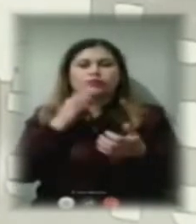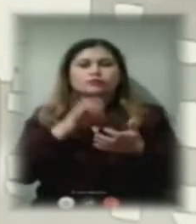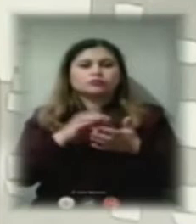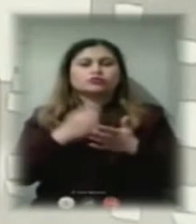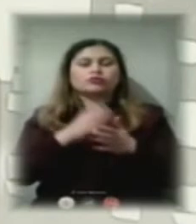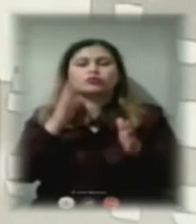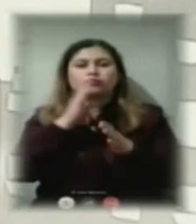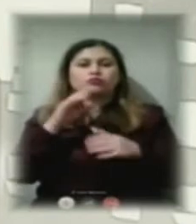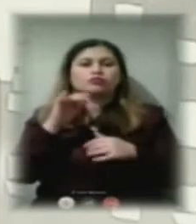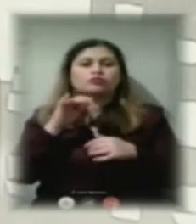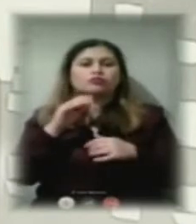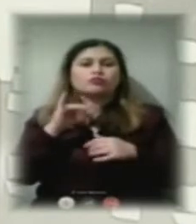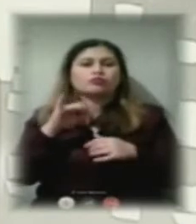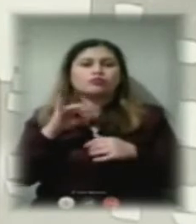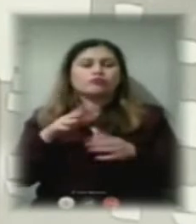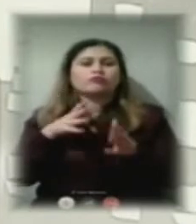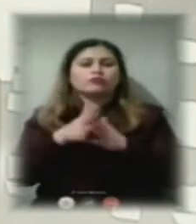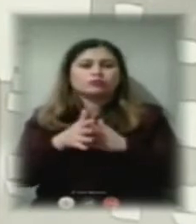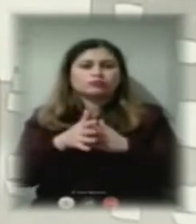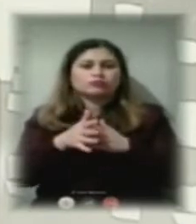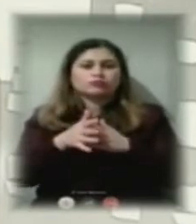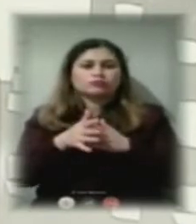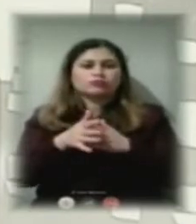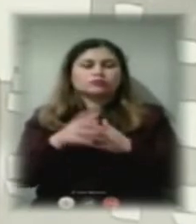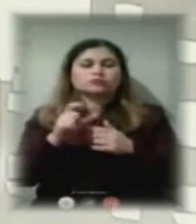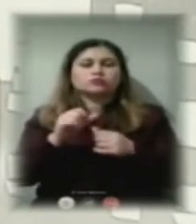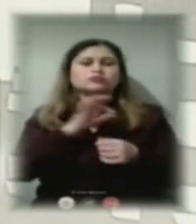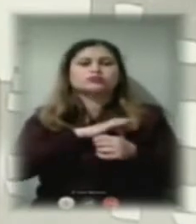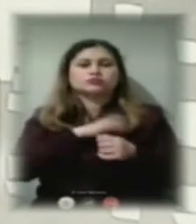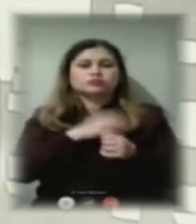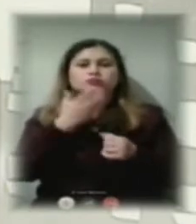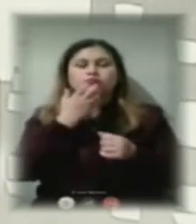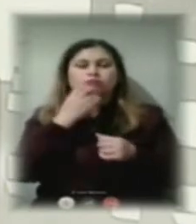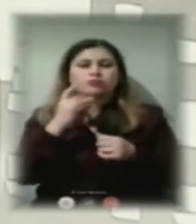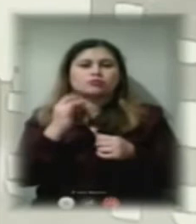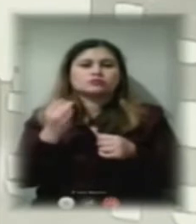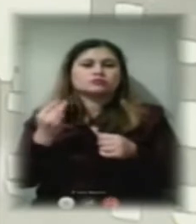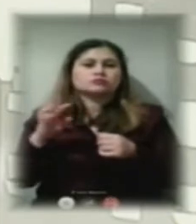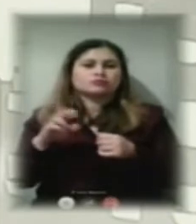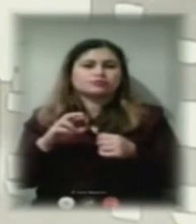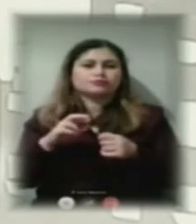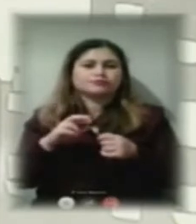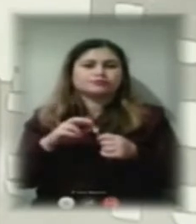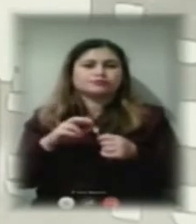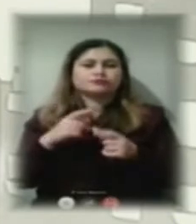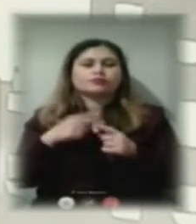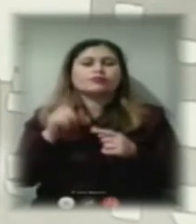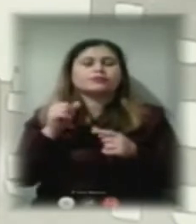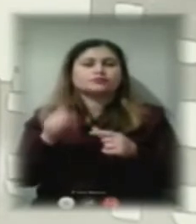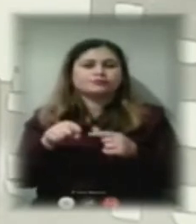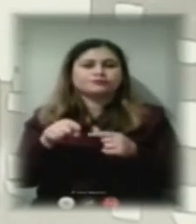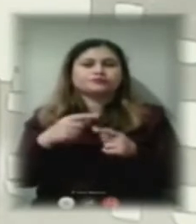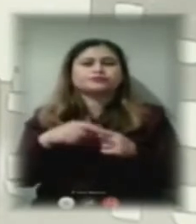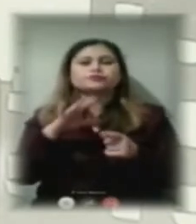впливає на споживання нашого теплоносія. І тому ми можемо